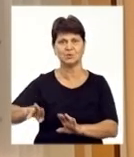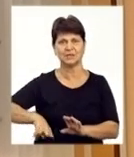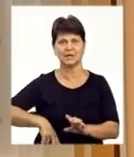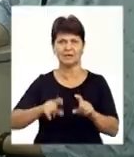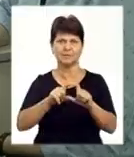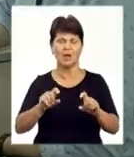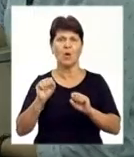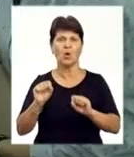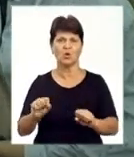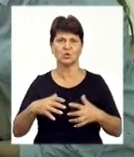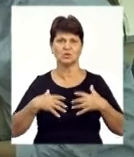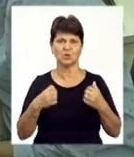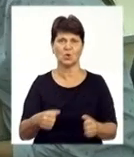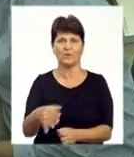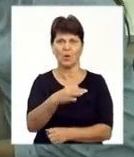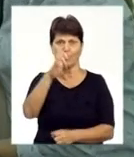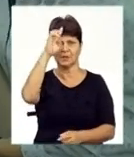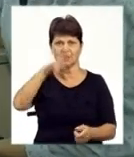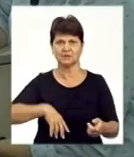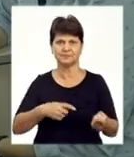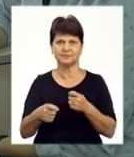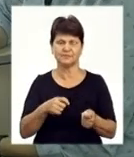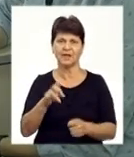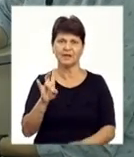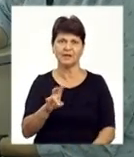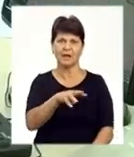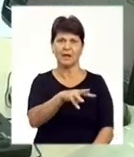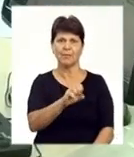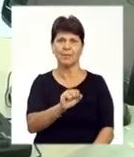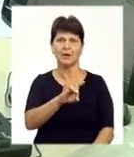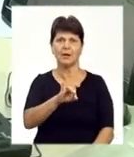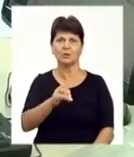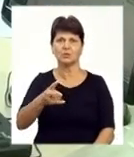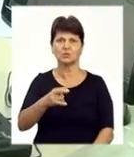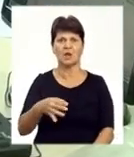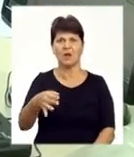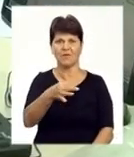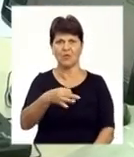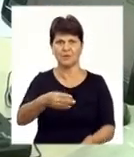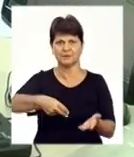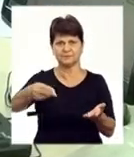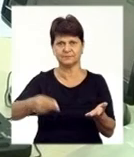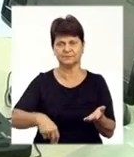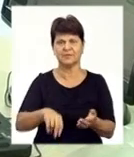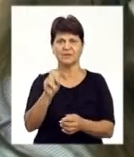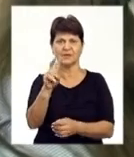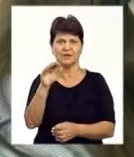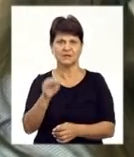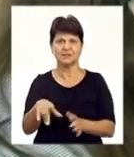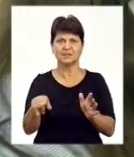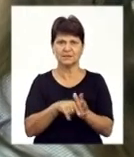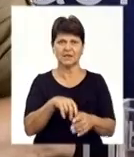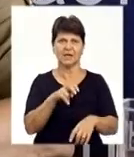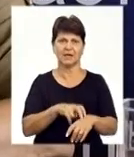Департаменту охорони здоров'я облдержадміністрації Надії Марусяк, загалом в області укладено 912 тисяч угод із лікарями.